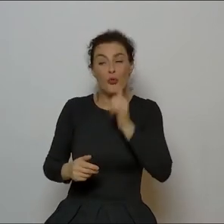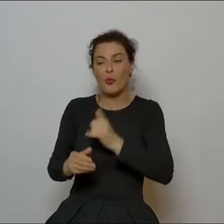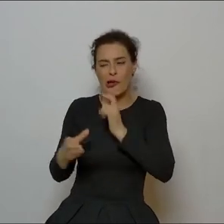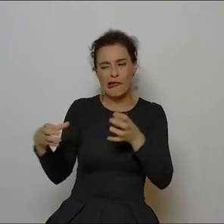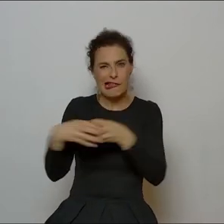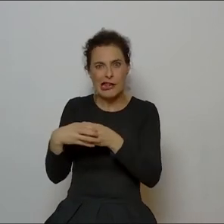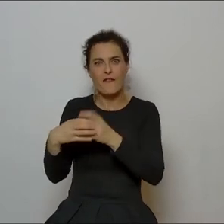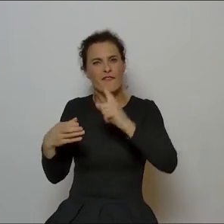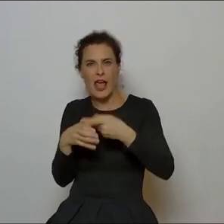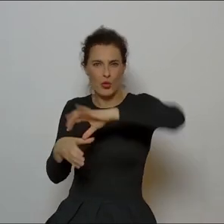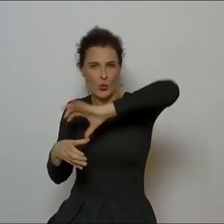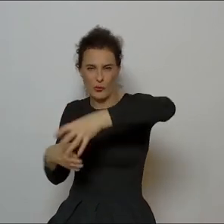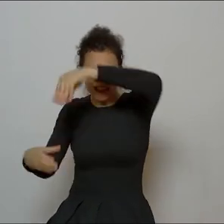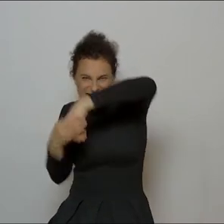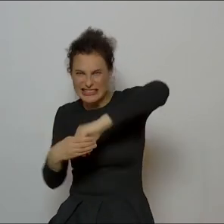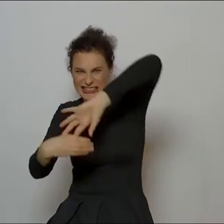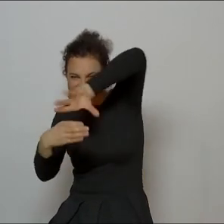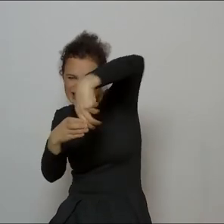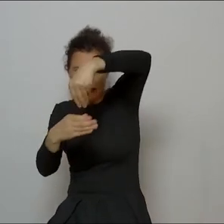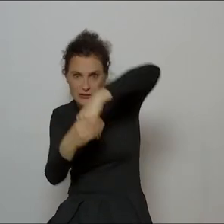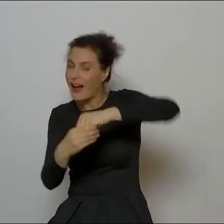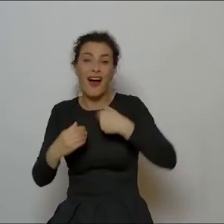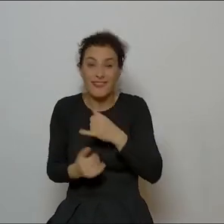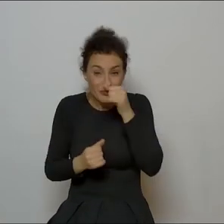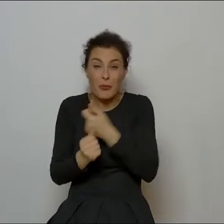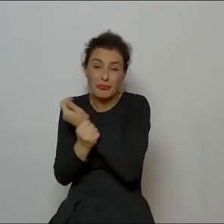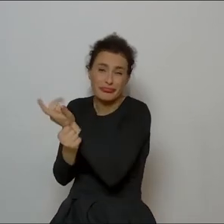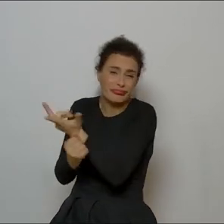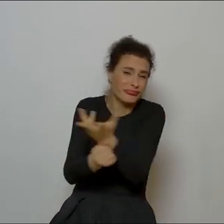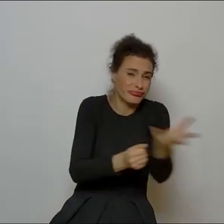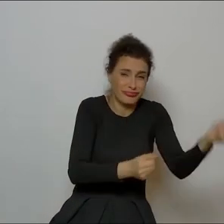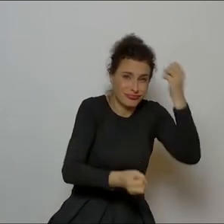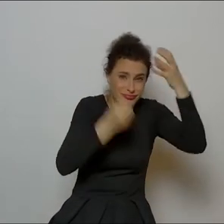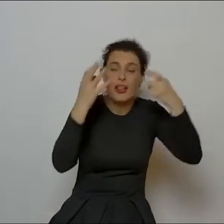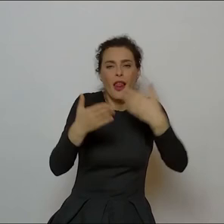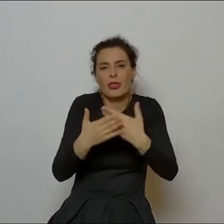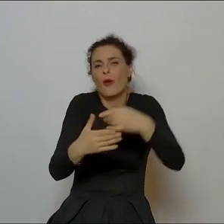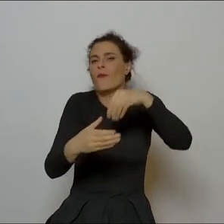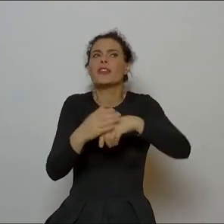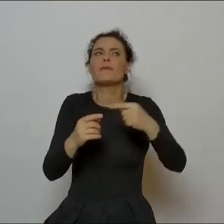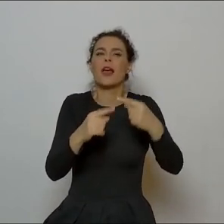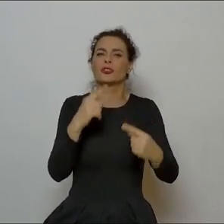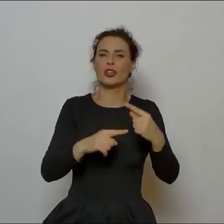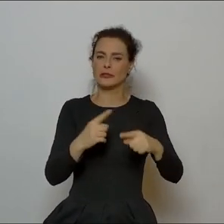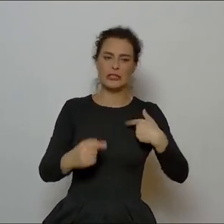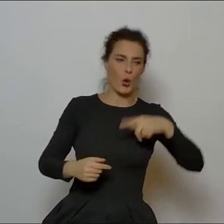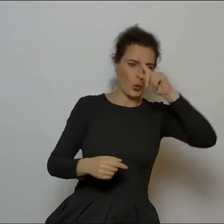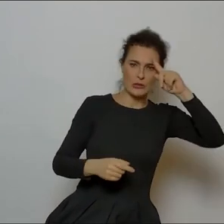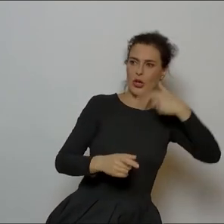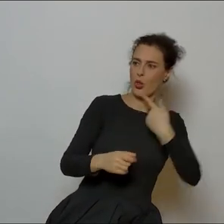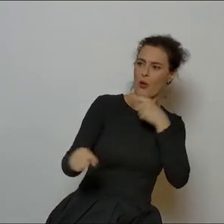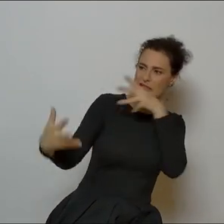czego i tak nie uzyskamy, myślę, że doprowadza to do jakiegoś zdenerwowania, irytacji,